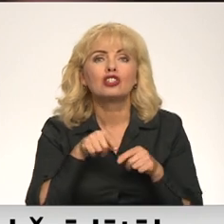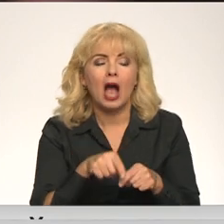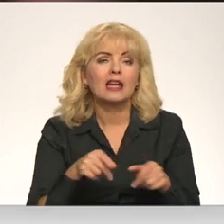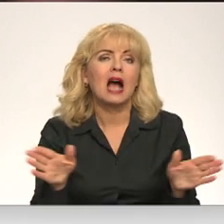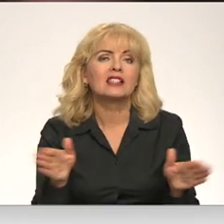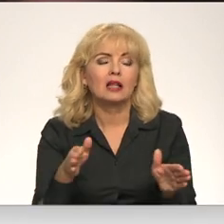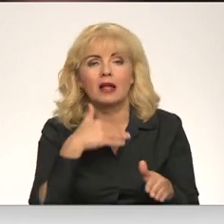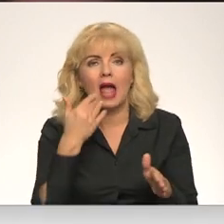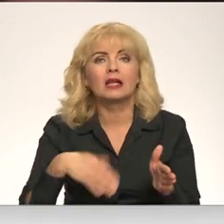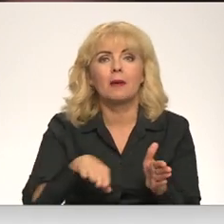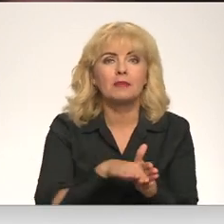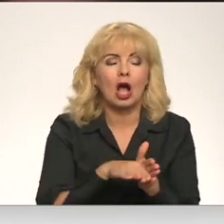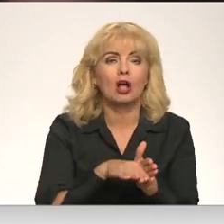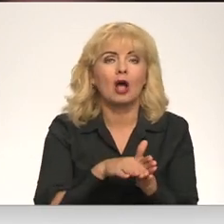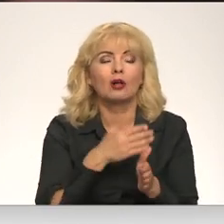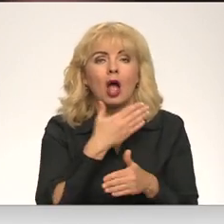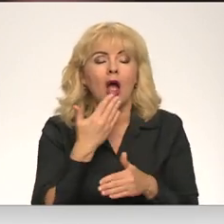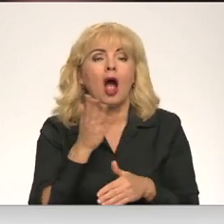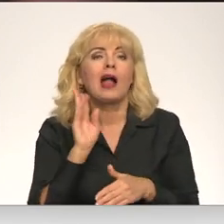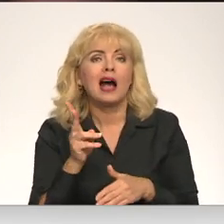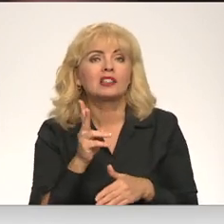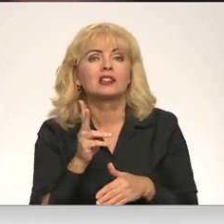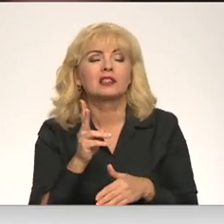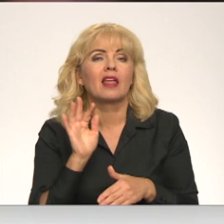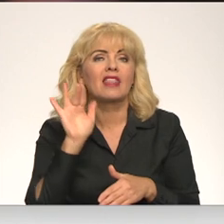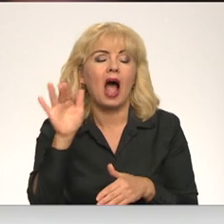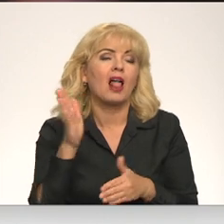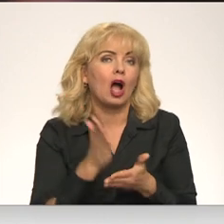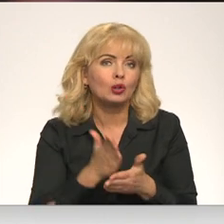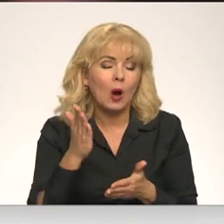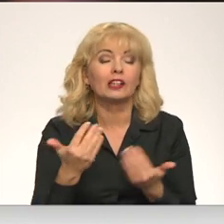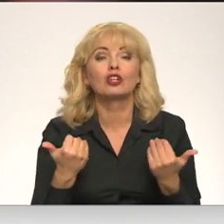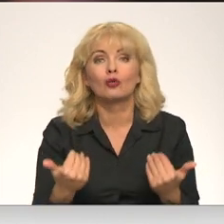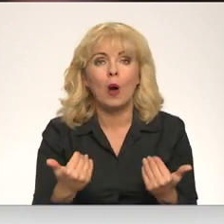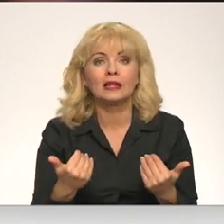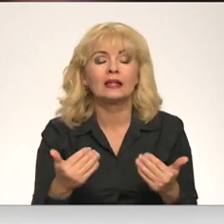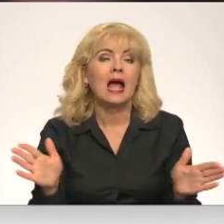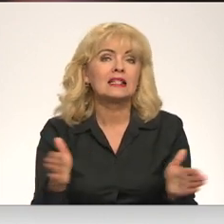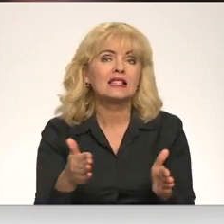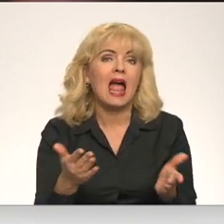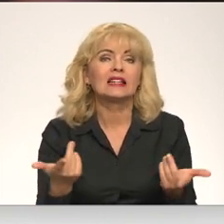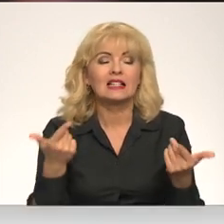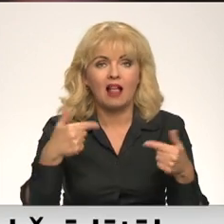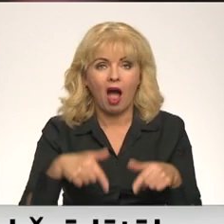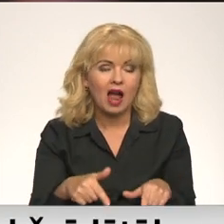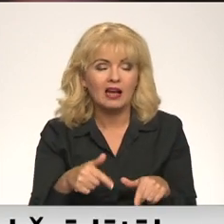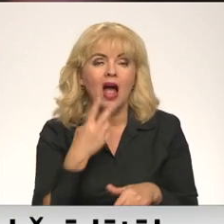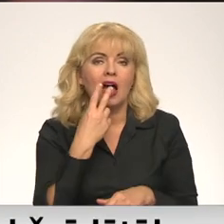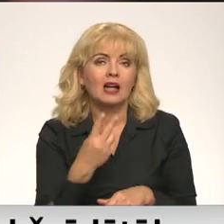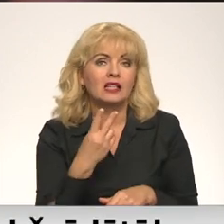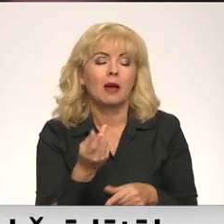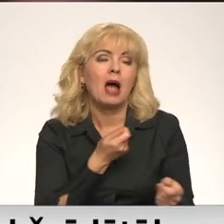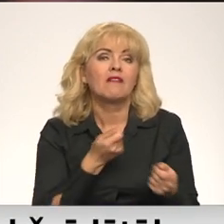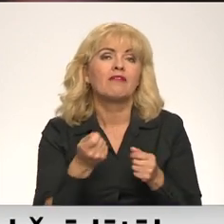neatbildēt jautājumu, kas tālāk būs. Redzot to, ka patīs ir šodien pat sētas laikā, mēs redzējām, ka arī